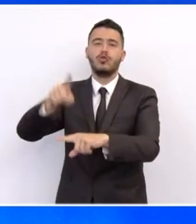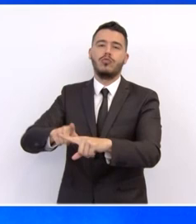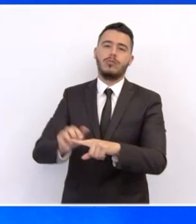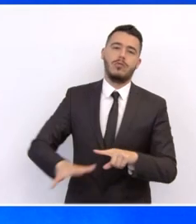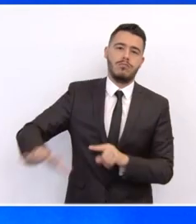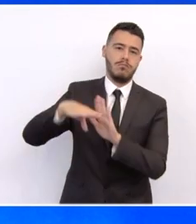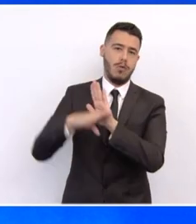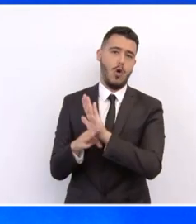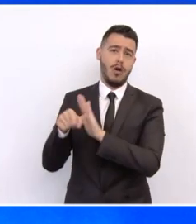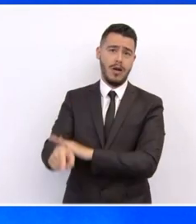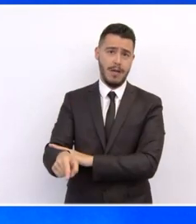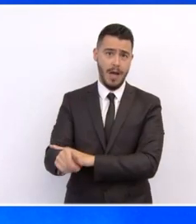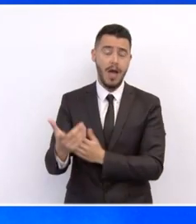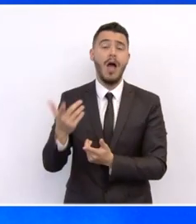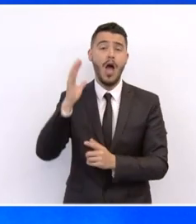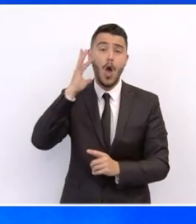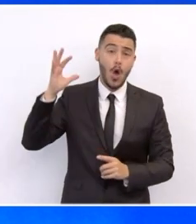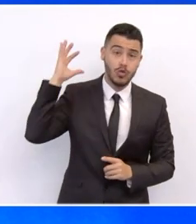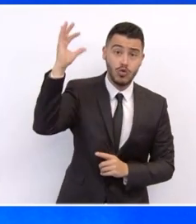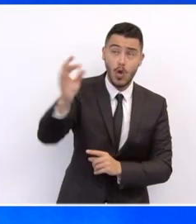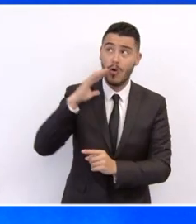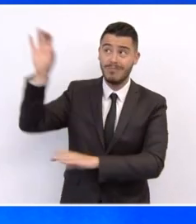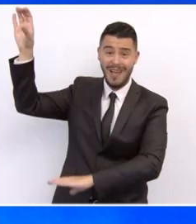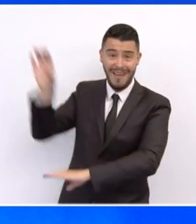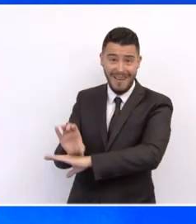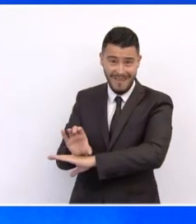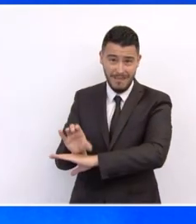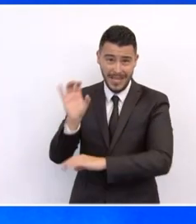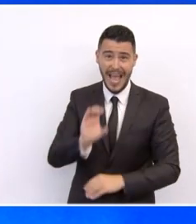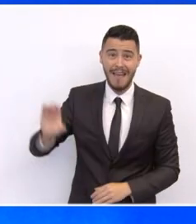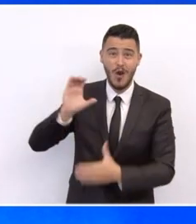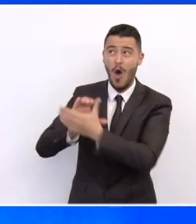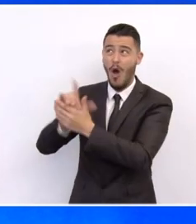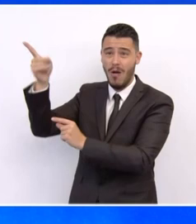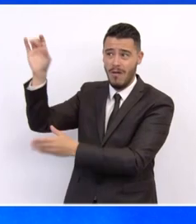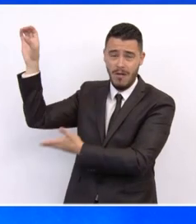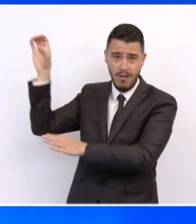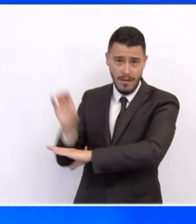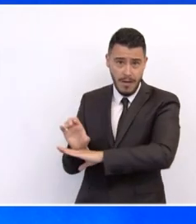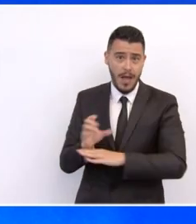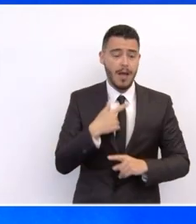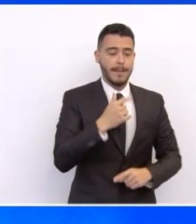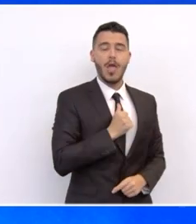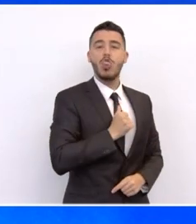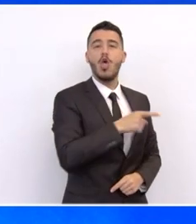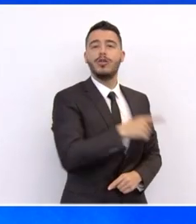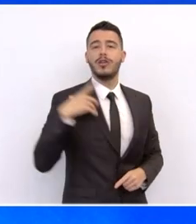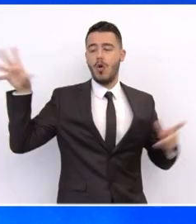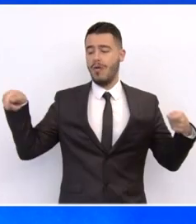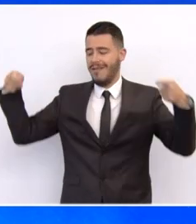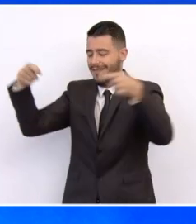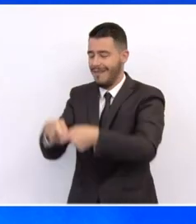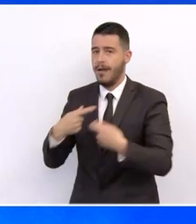που θα δημιουργήσουμε τη σειρά τους περισσότερες και καλά αμοιβόμενες νέες θέσεις εργασίας. Κατά την κατάρτιση του σχεδίου, μας